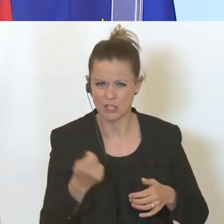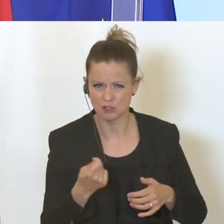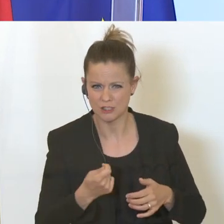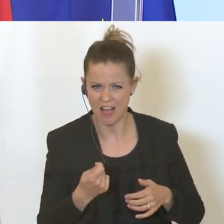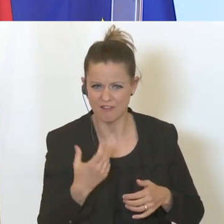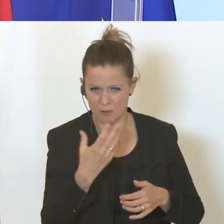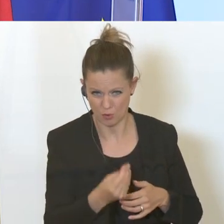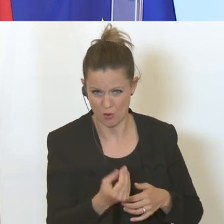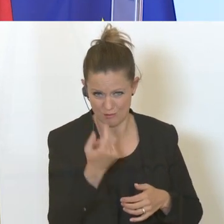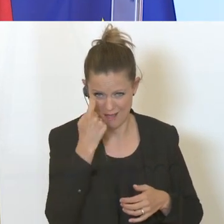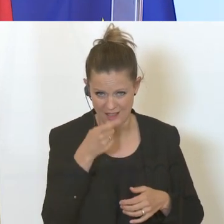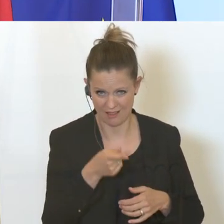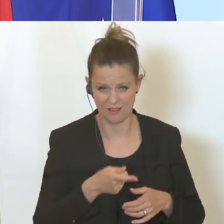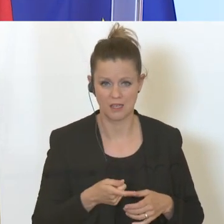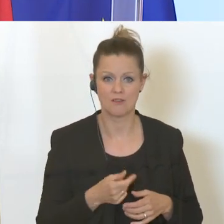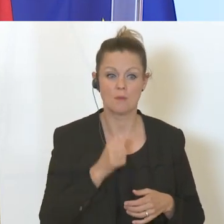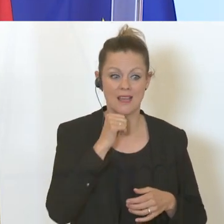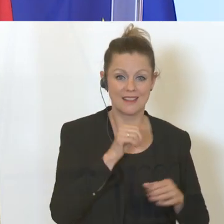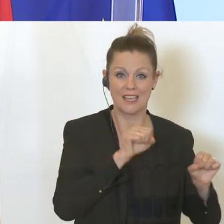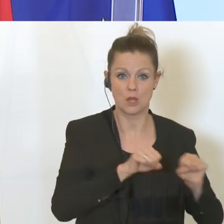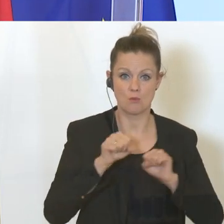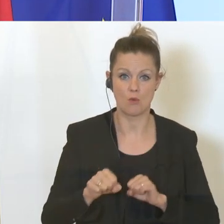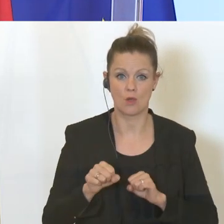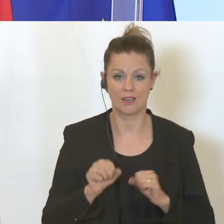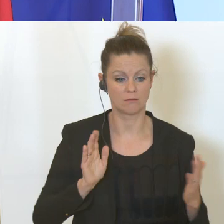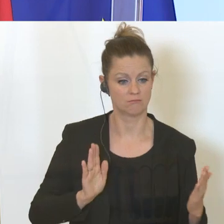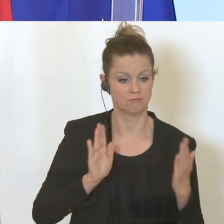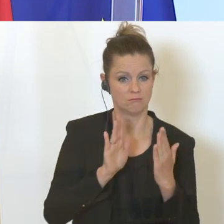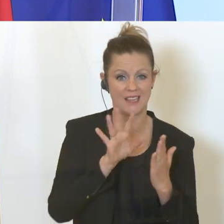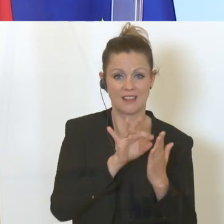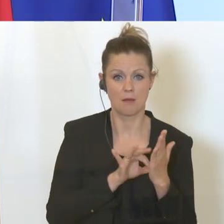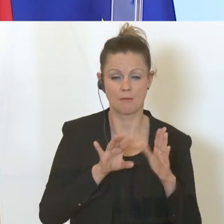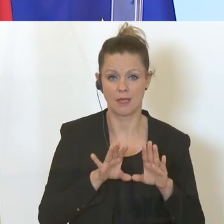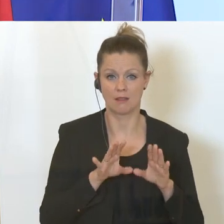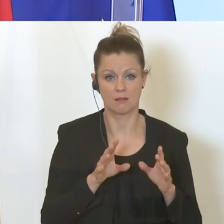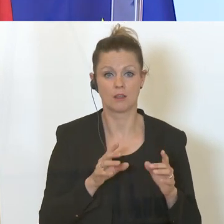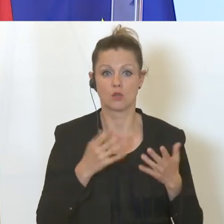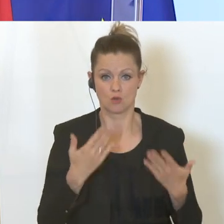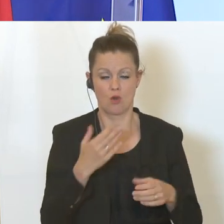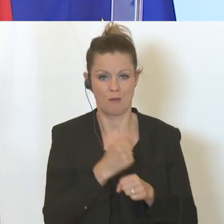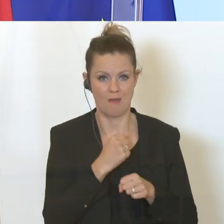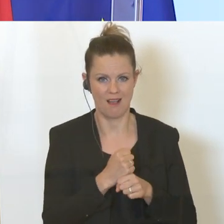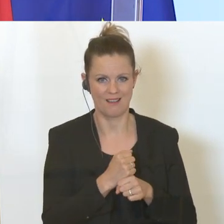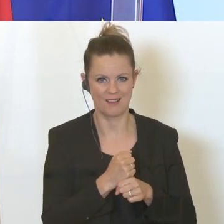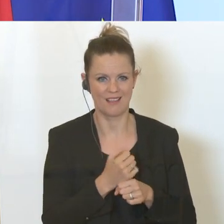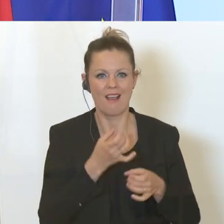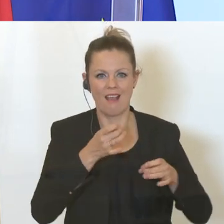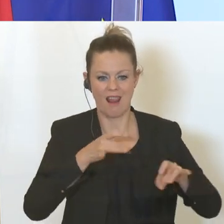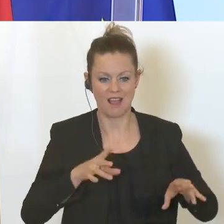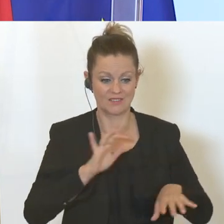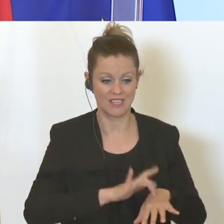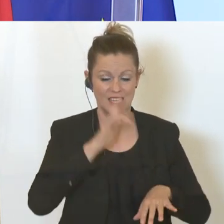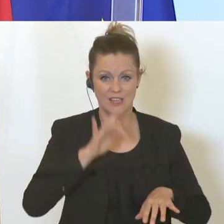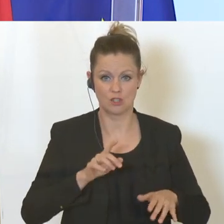getätigt werden. Nachdem es nicht möglich war, persönliche Termine wahrzunehmen, haben wir den Erlass in dieser kritischen Zeit